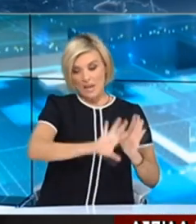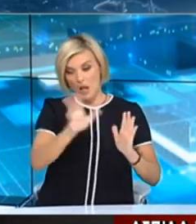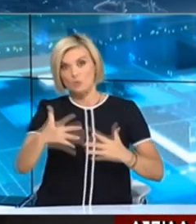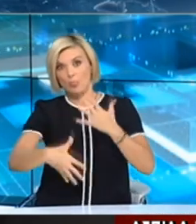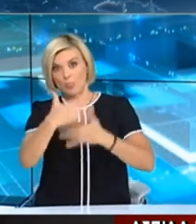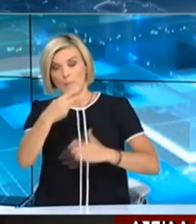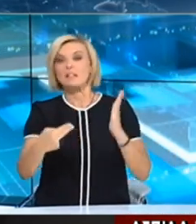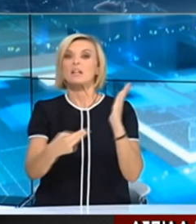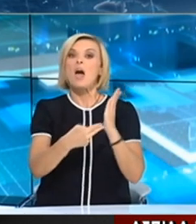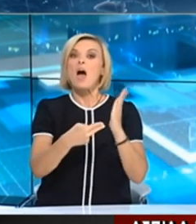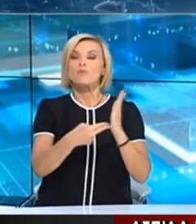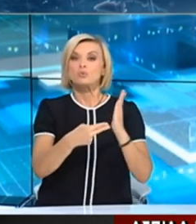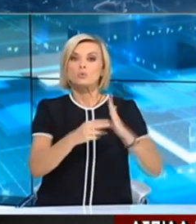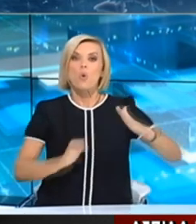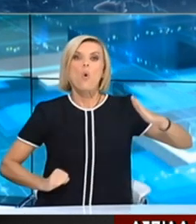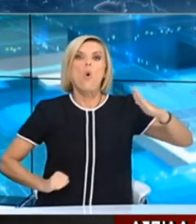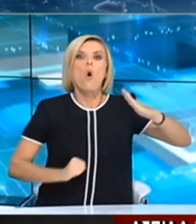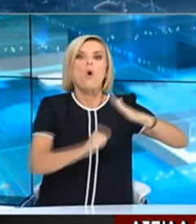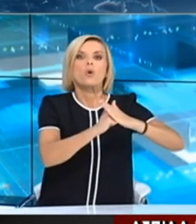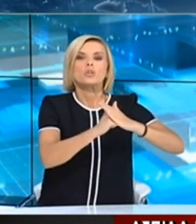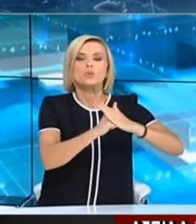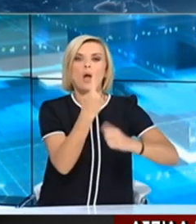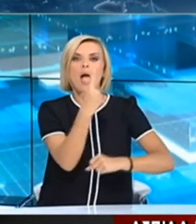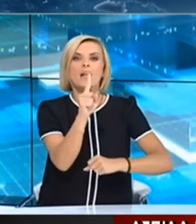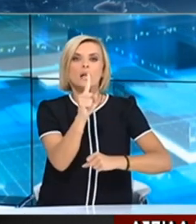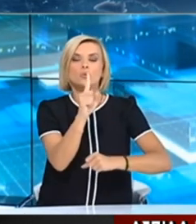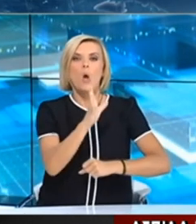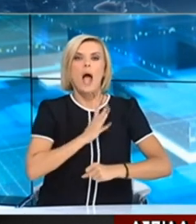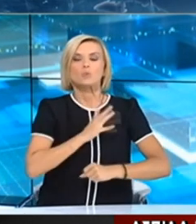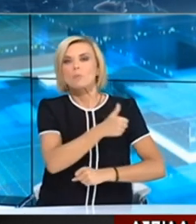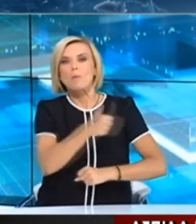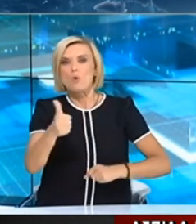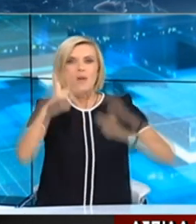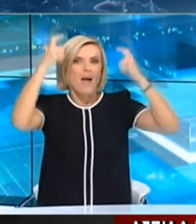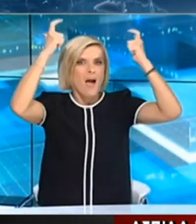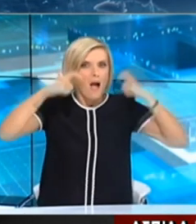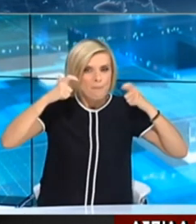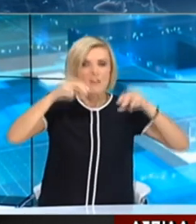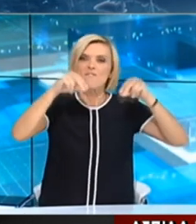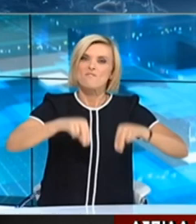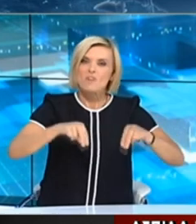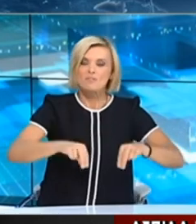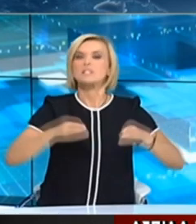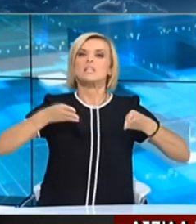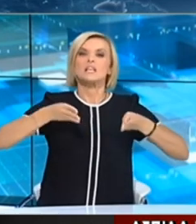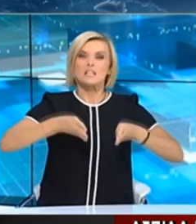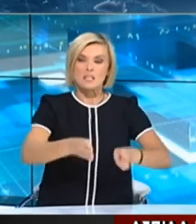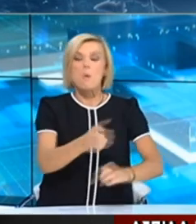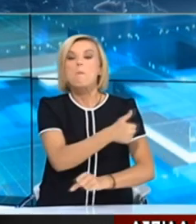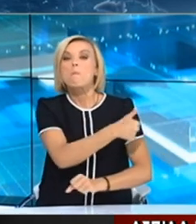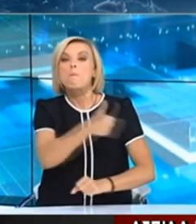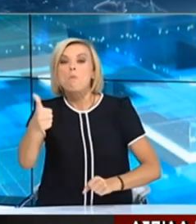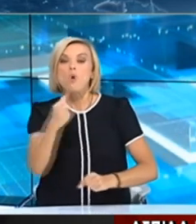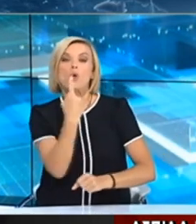θεσπίζεται όριο 100 ατόμων σε τελετές γάμων, βαπτήσεων και ιδιών με τήρηση όλων των